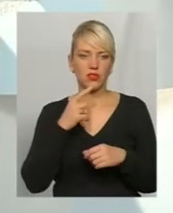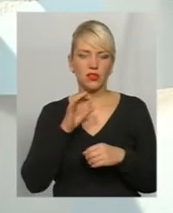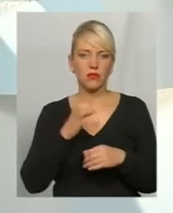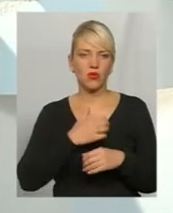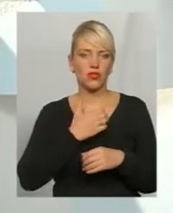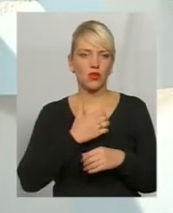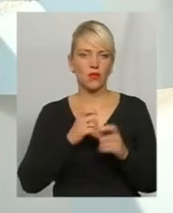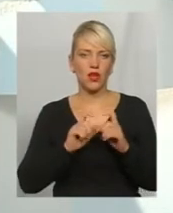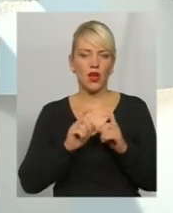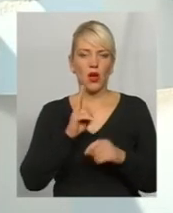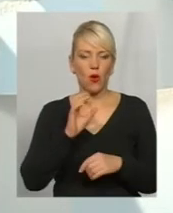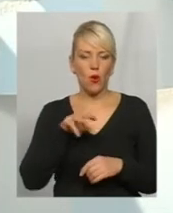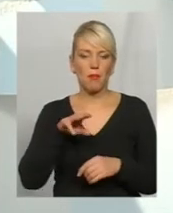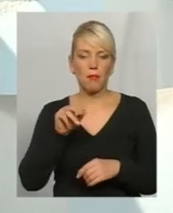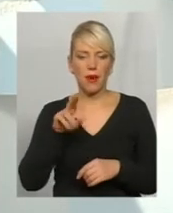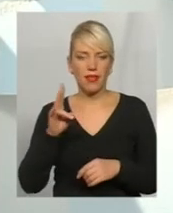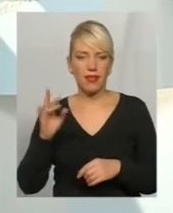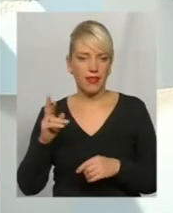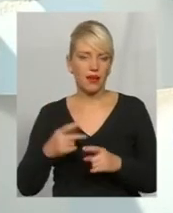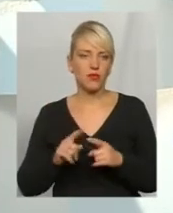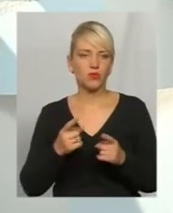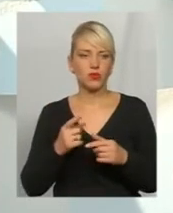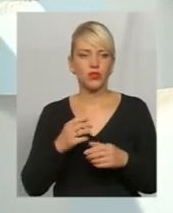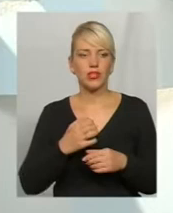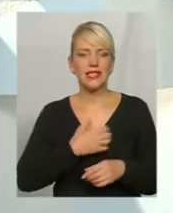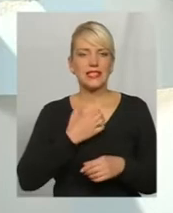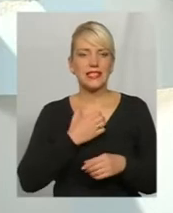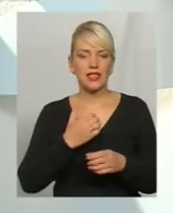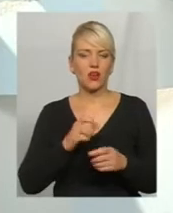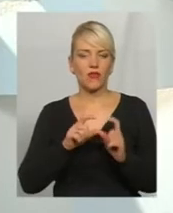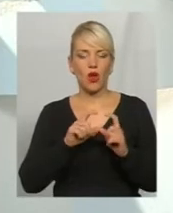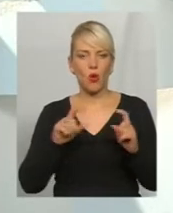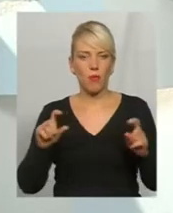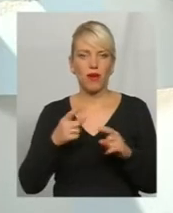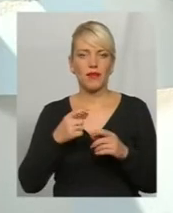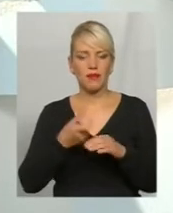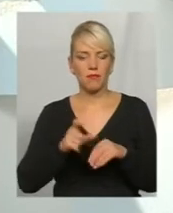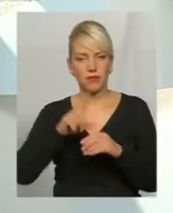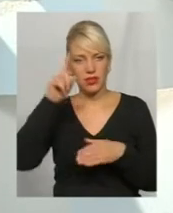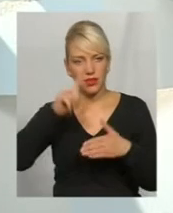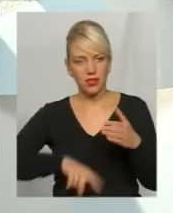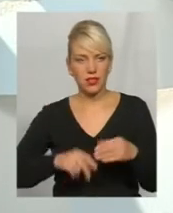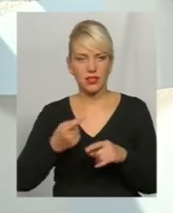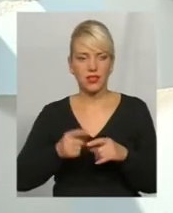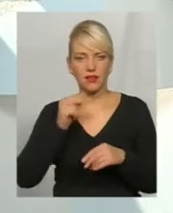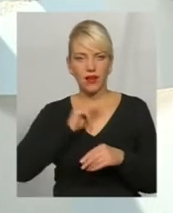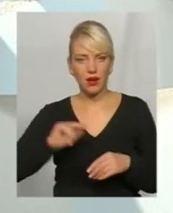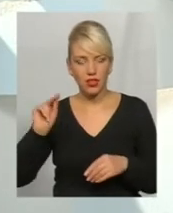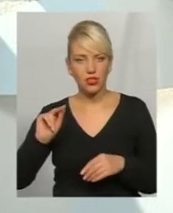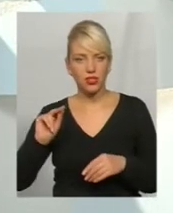компанії, тому що страхові надійніші, я би так сказала. Це і краще все-таки